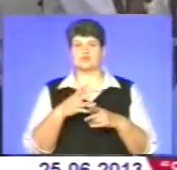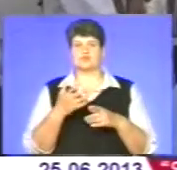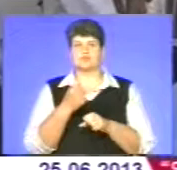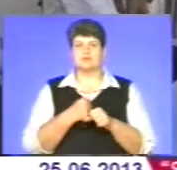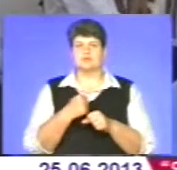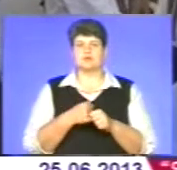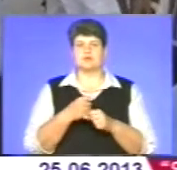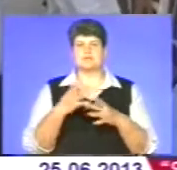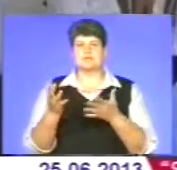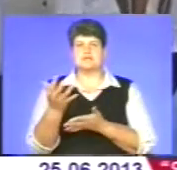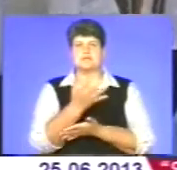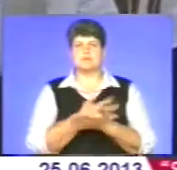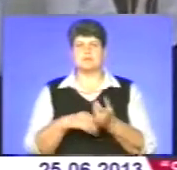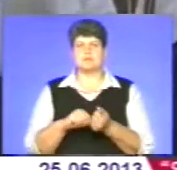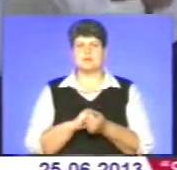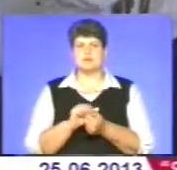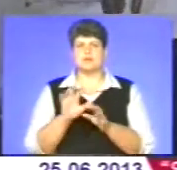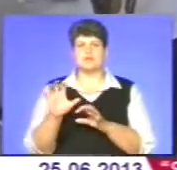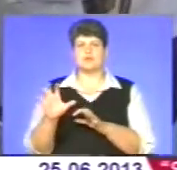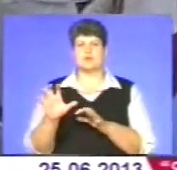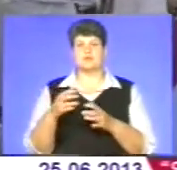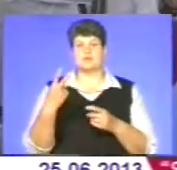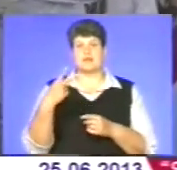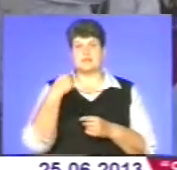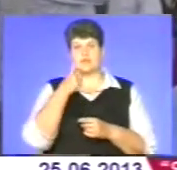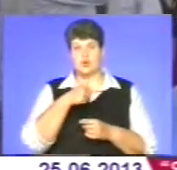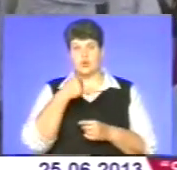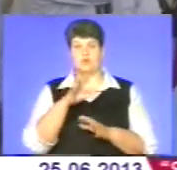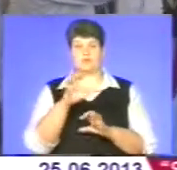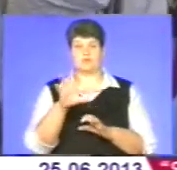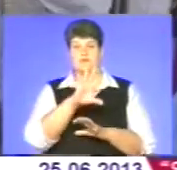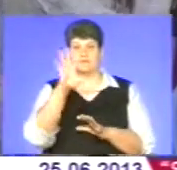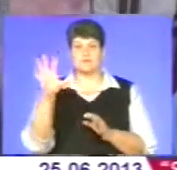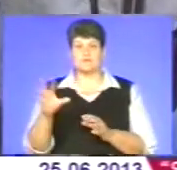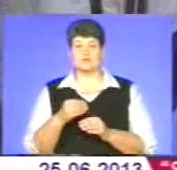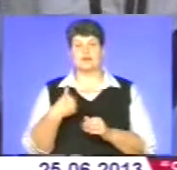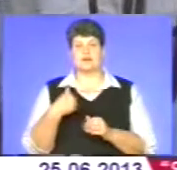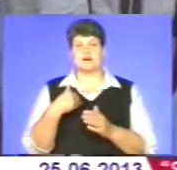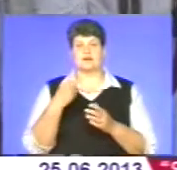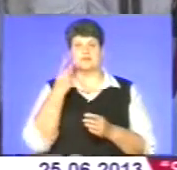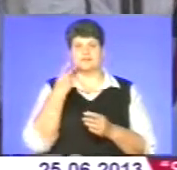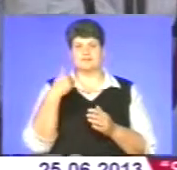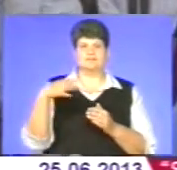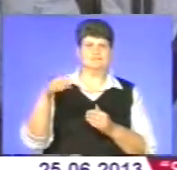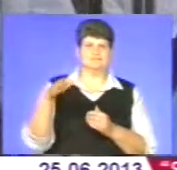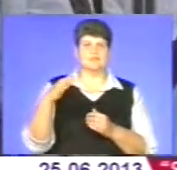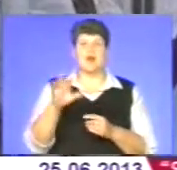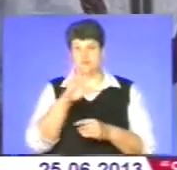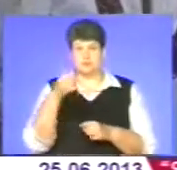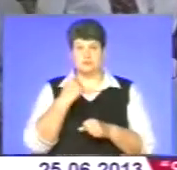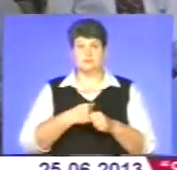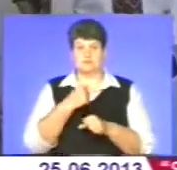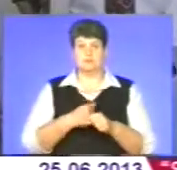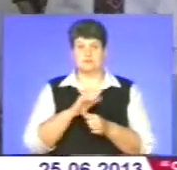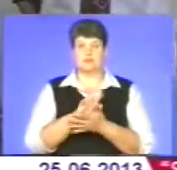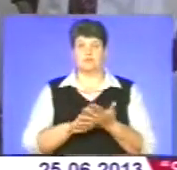матеріалу. Зібрати, ну, Каварівський років 20 мене фотографує всюди. Я вже відмахуюся від нього, він це робить. Я навіть не думав,